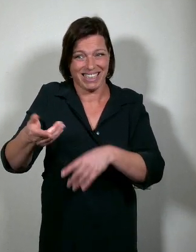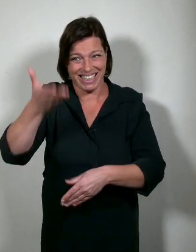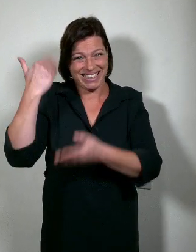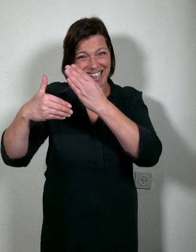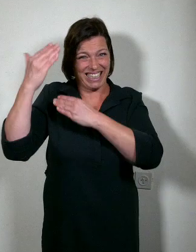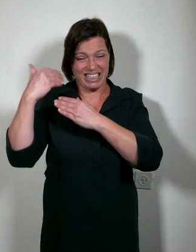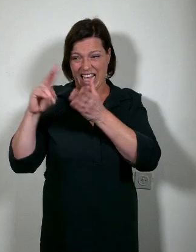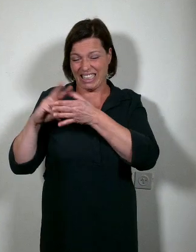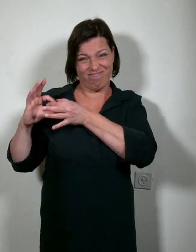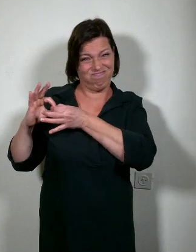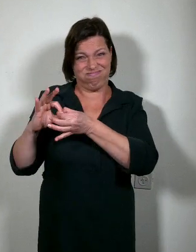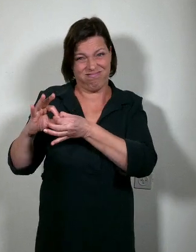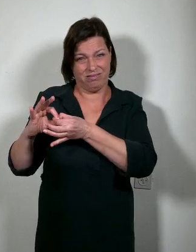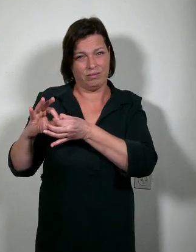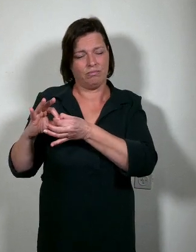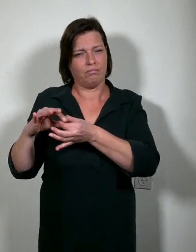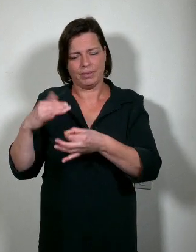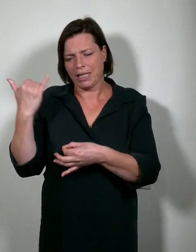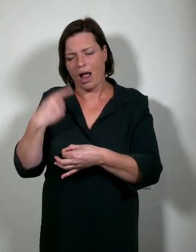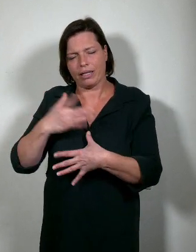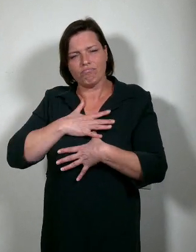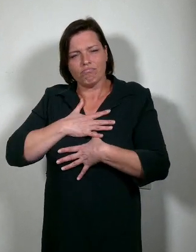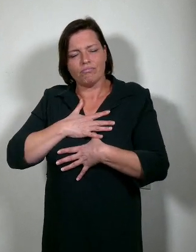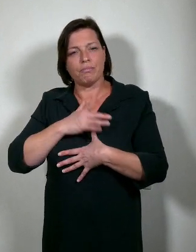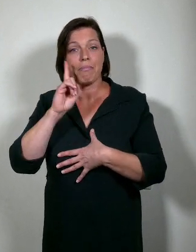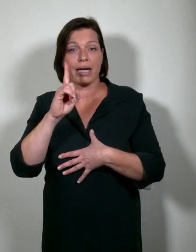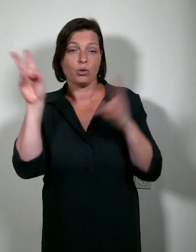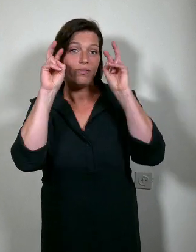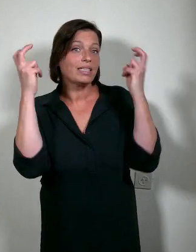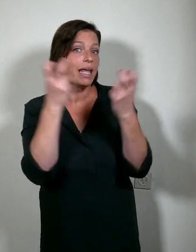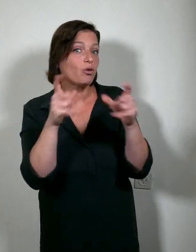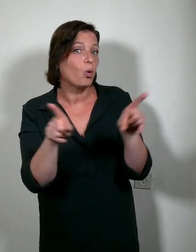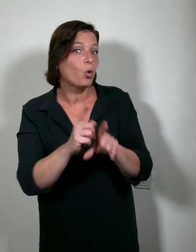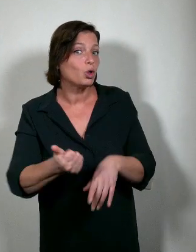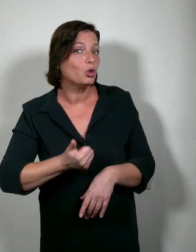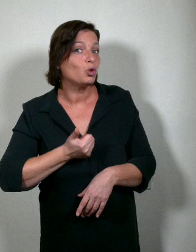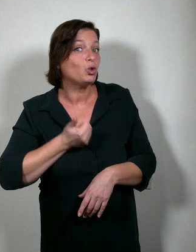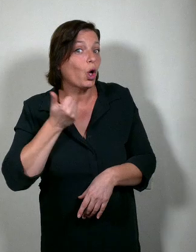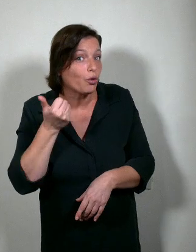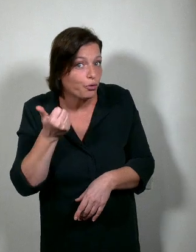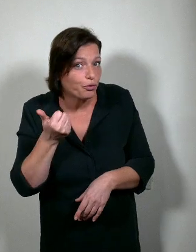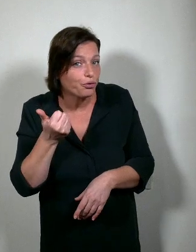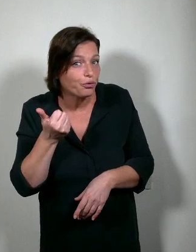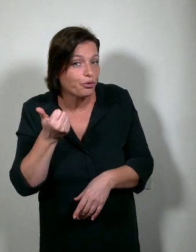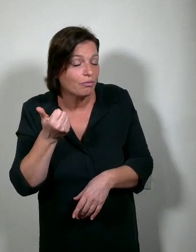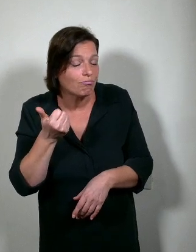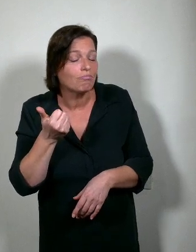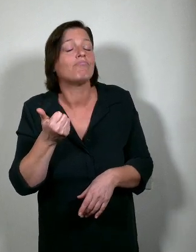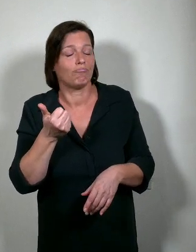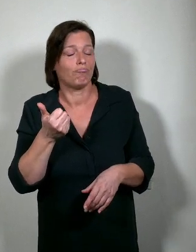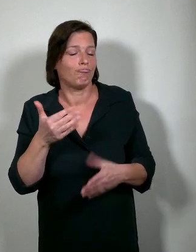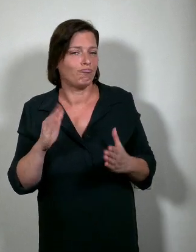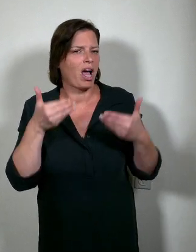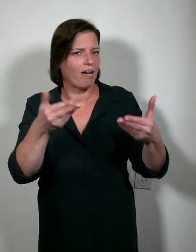En we koesteren dagen zoals vandaag. Maar onze universiteit durft ook wel eens uitgesproken avant-gardistisch